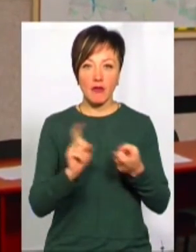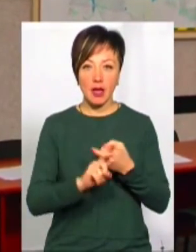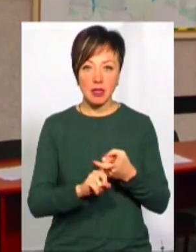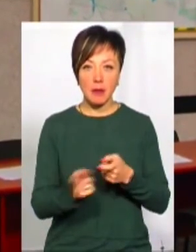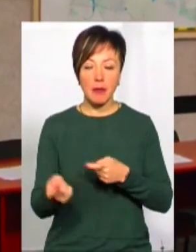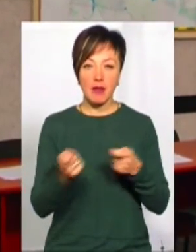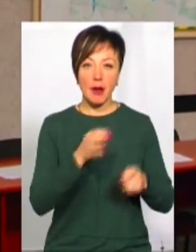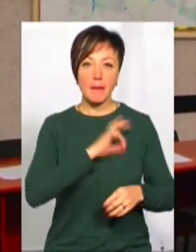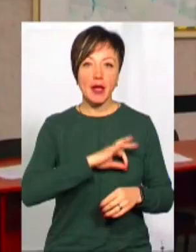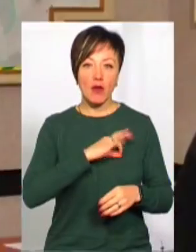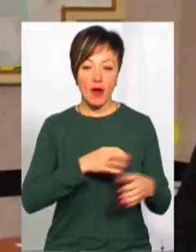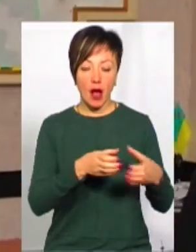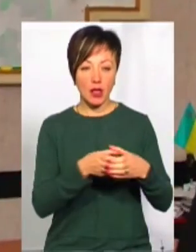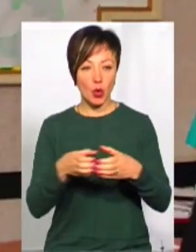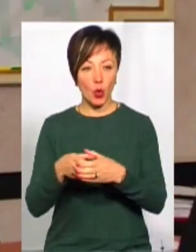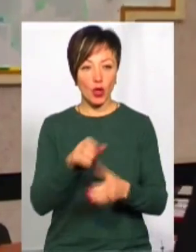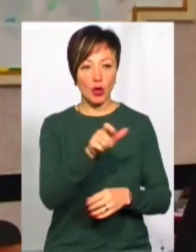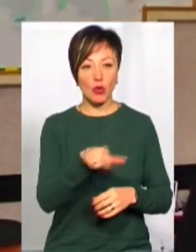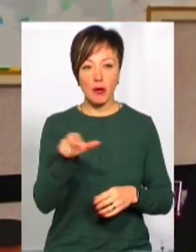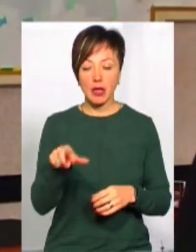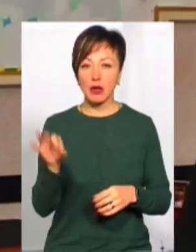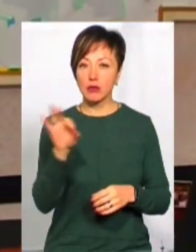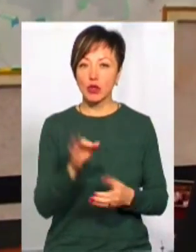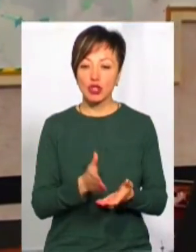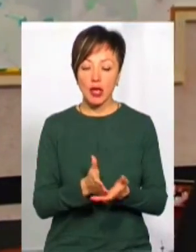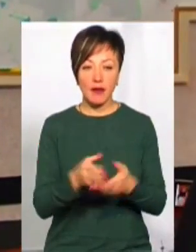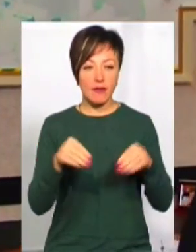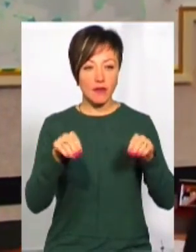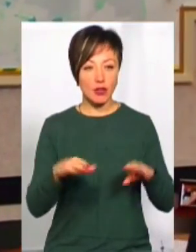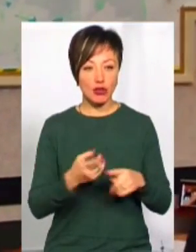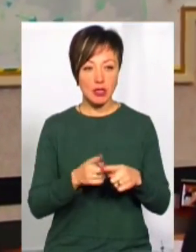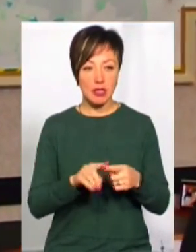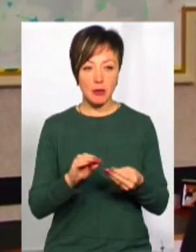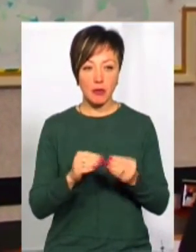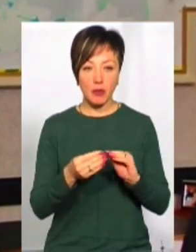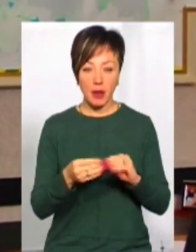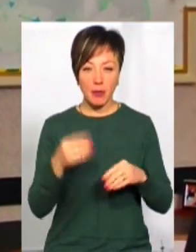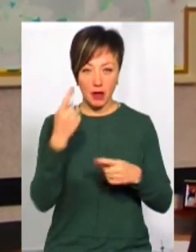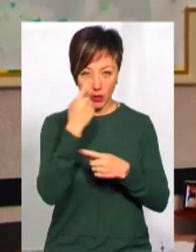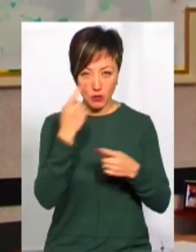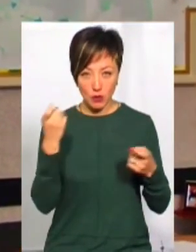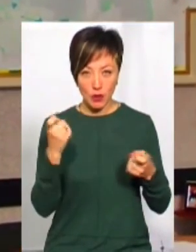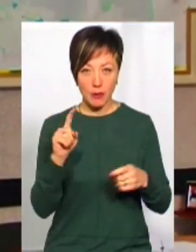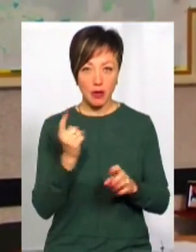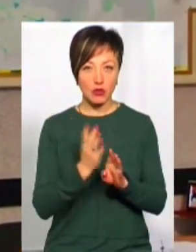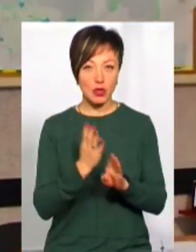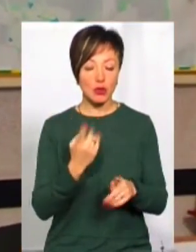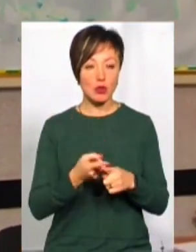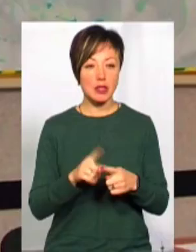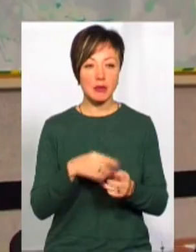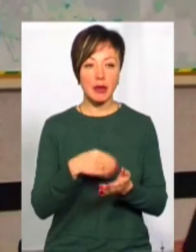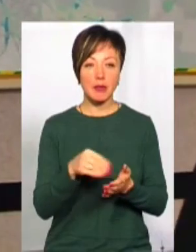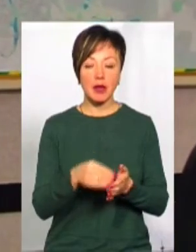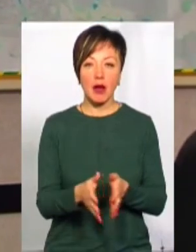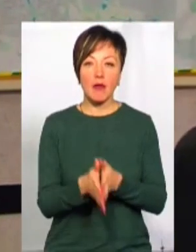пільгових категорій громадян. Щодо шляхів вирішення цих питань, яких я озвучив, передусім це придбання нового